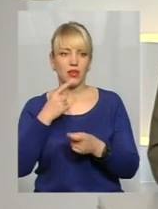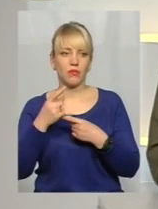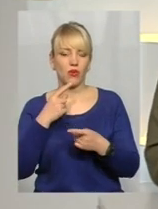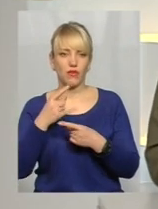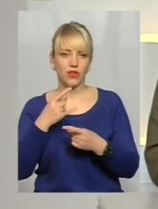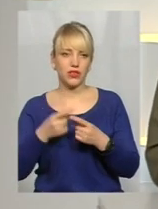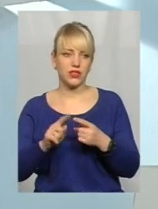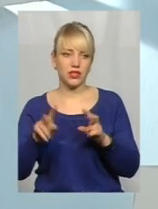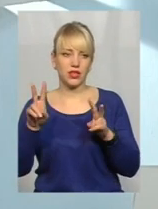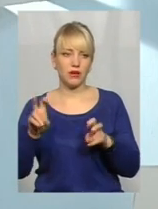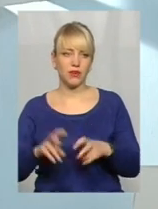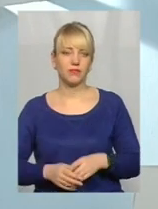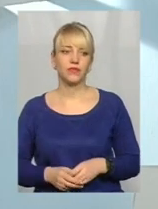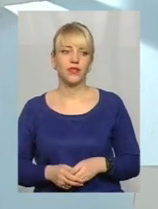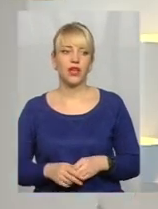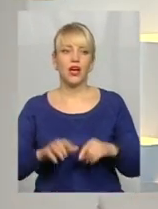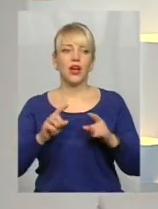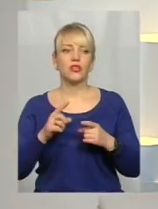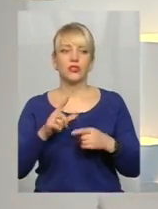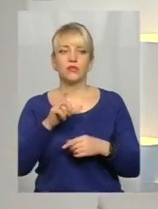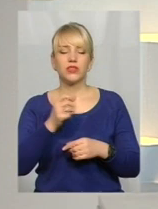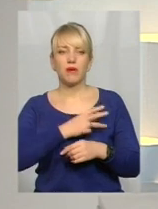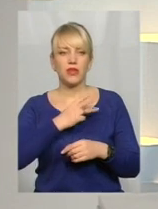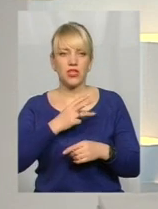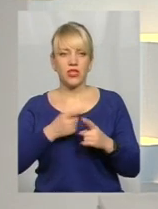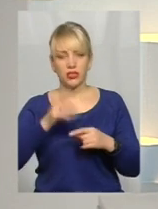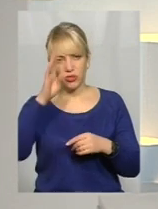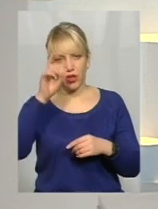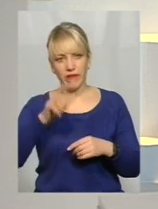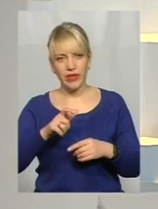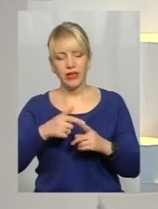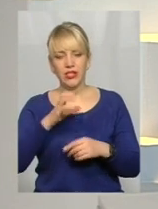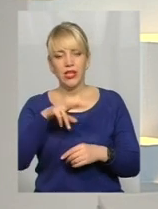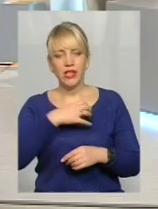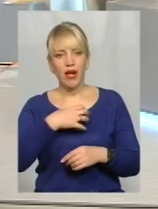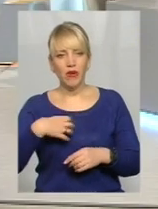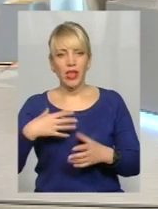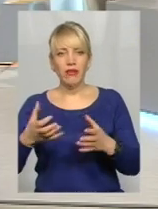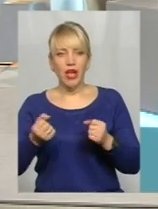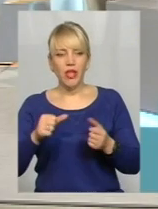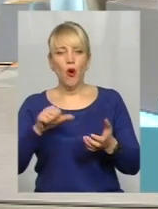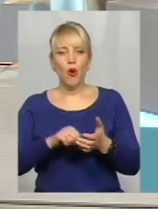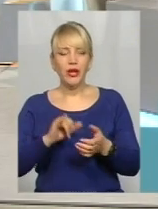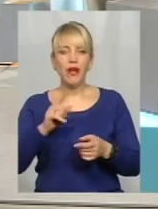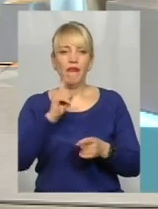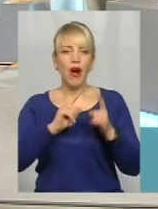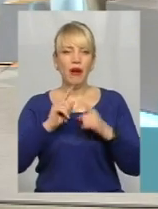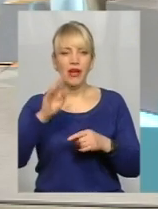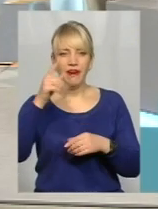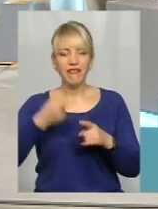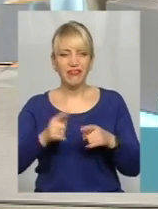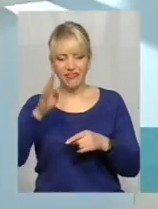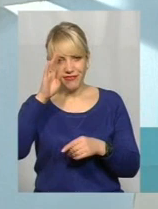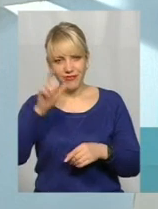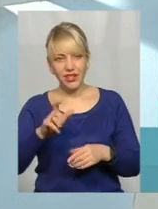ті теми. А чи міг би за бажання оцей чоловік з Диславути взяти участь у форумі? Я думаю, що так. Він є точно